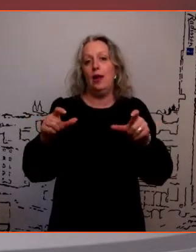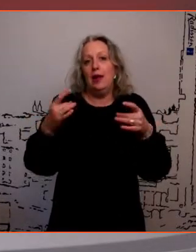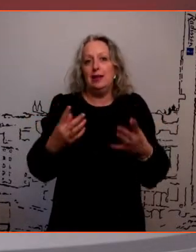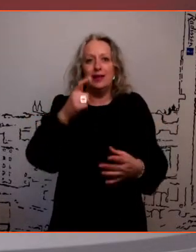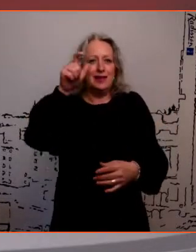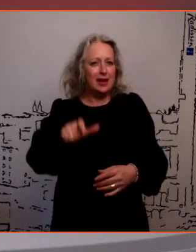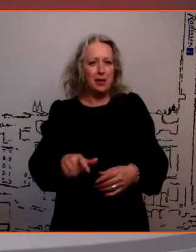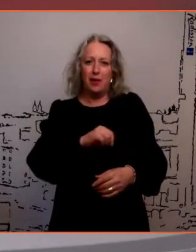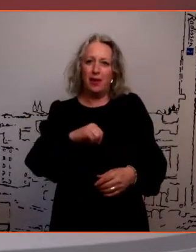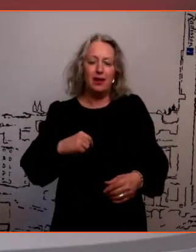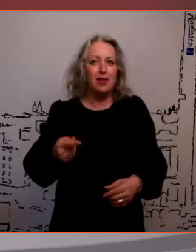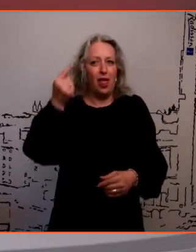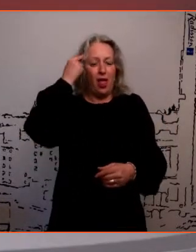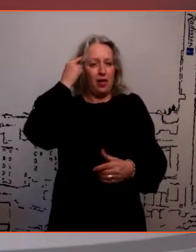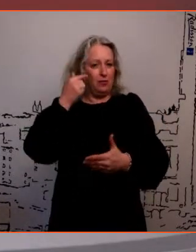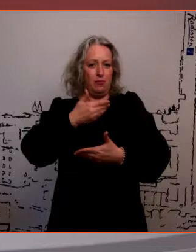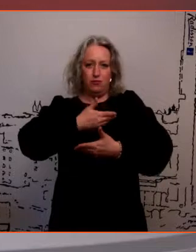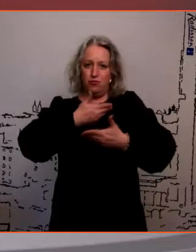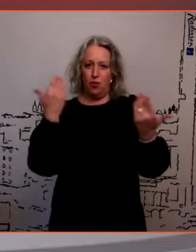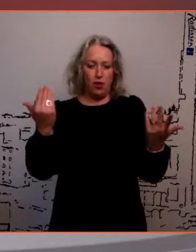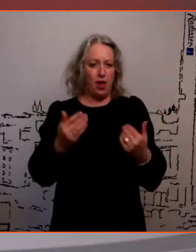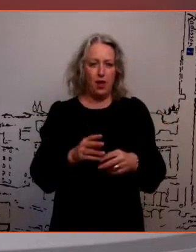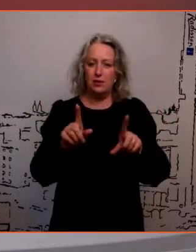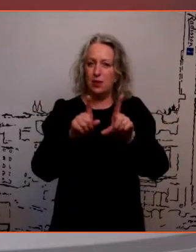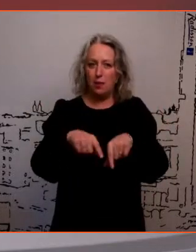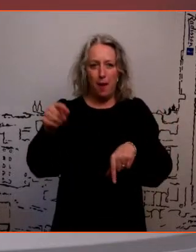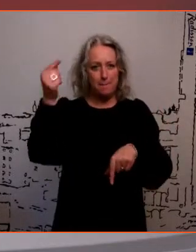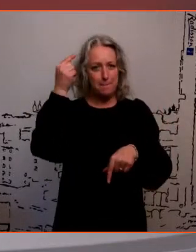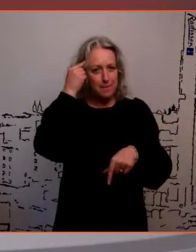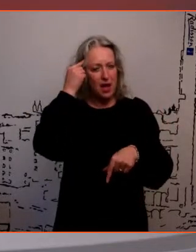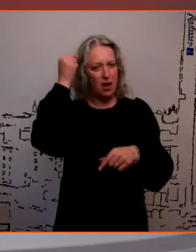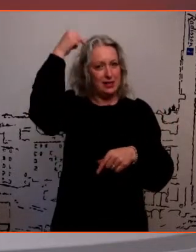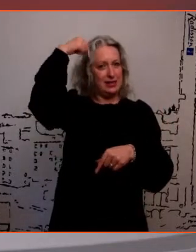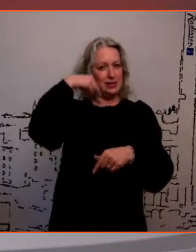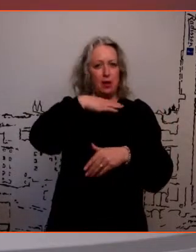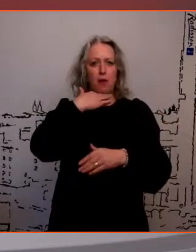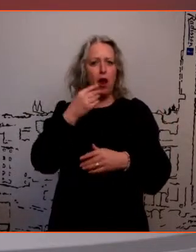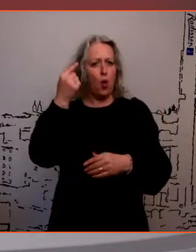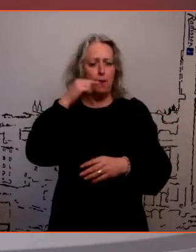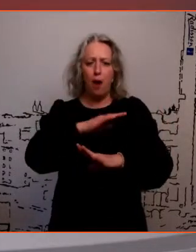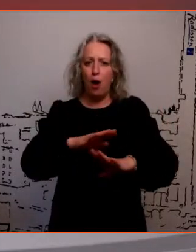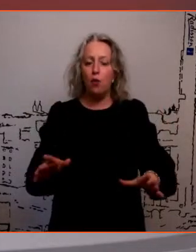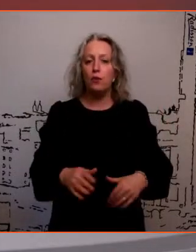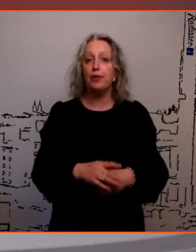nende võimaluste peale ja noh, pea ei ole ka prügikast, aga et kõrjärinõustel on see jooksev info,